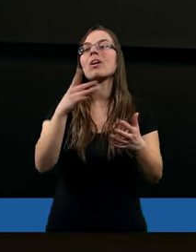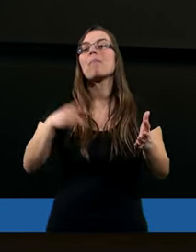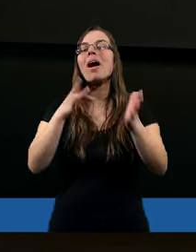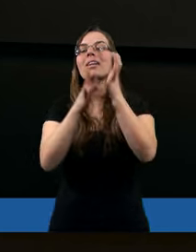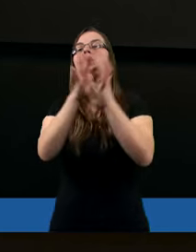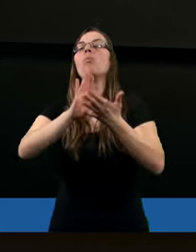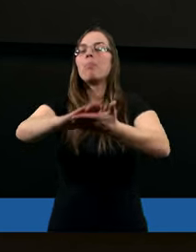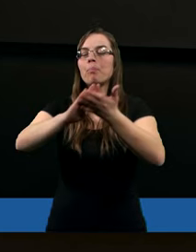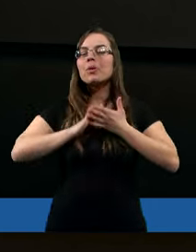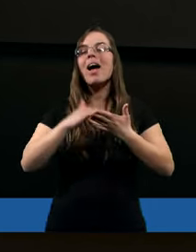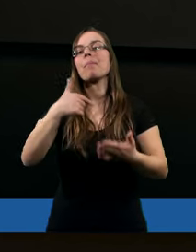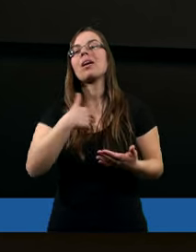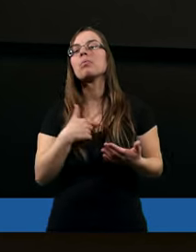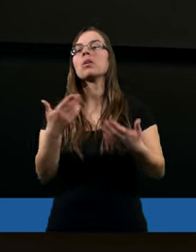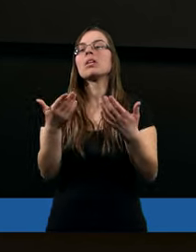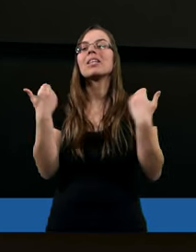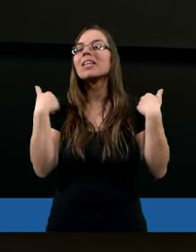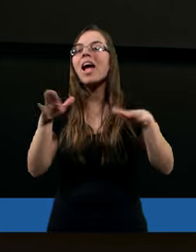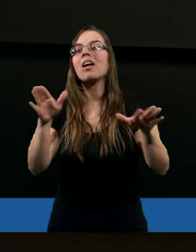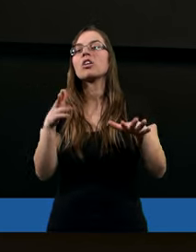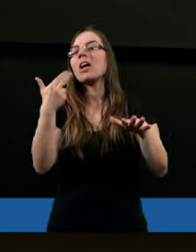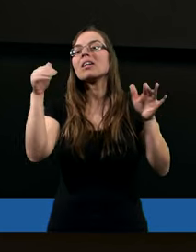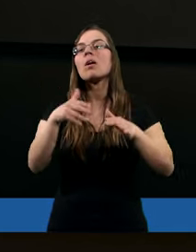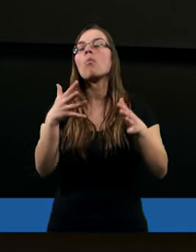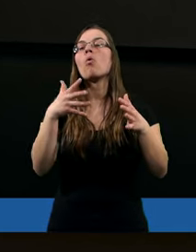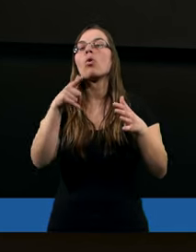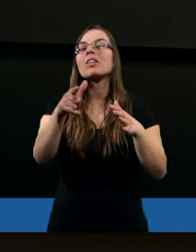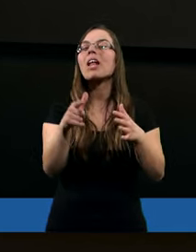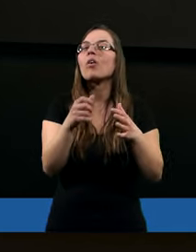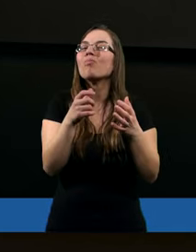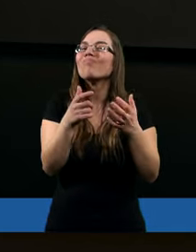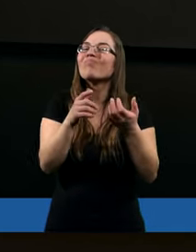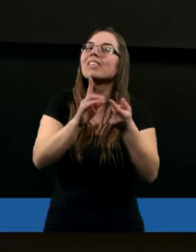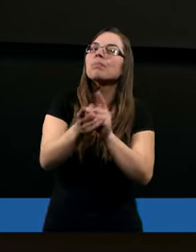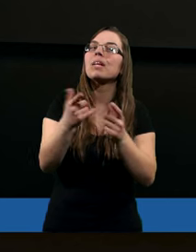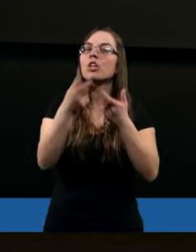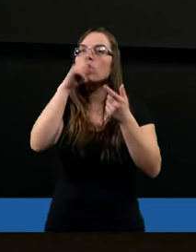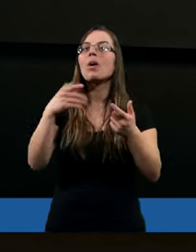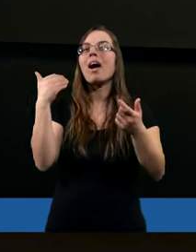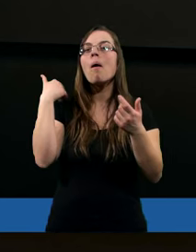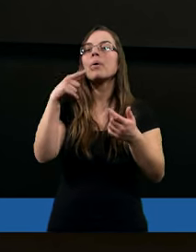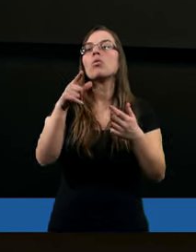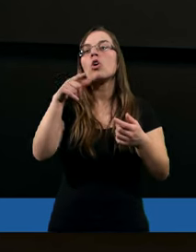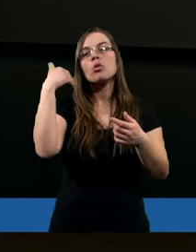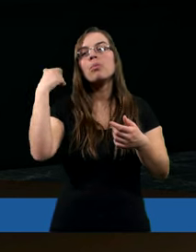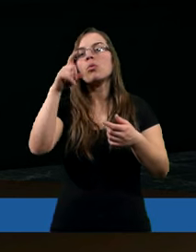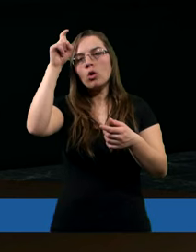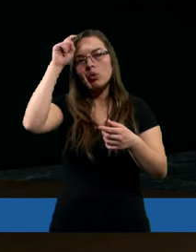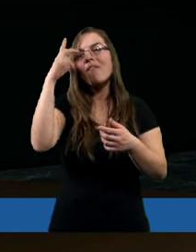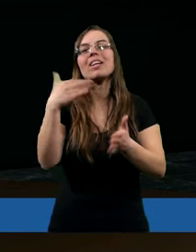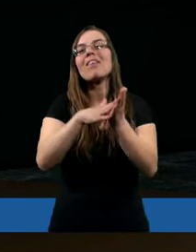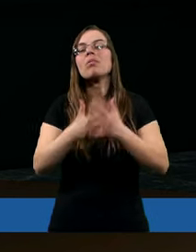Panie Jezu, przebacz mi. On nie chciał, po prostu nie mógł zgiąć kolana. to jest, mi się wydaje, że... Był człowiekiem o niezwykłej